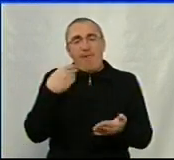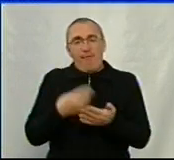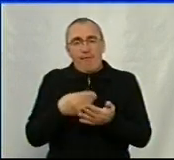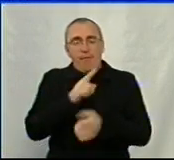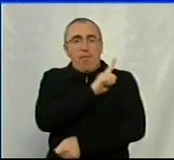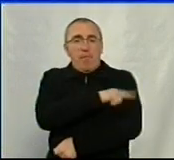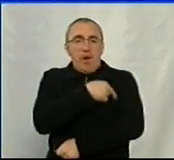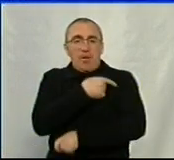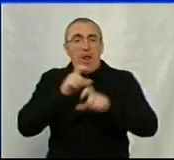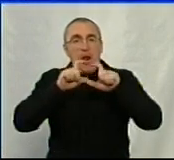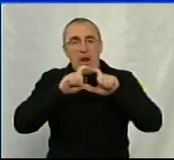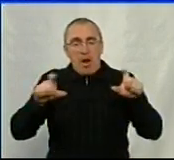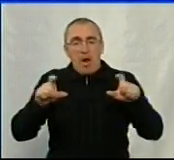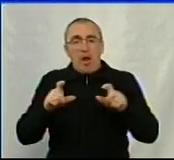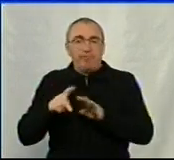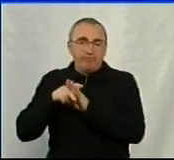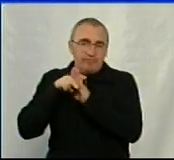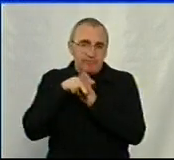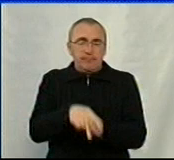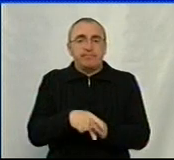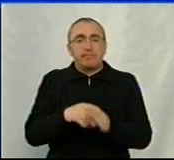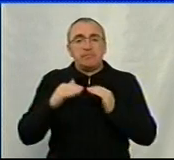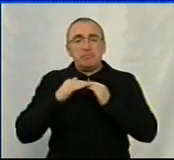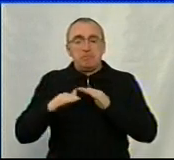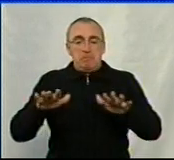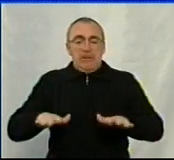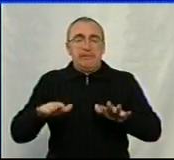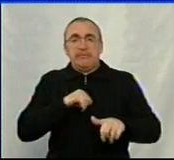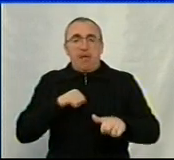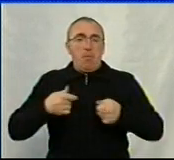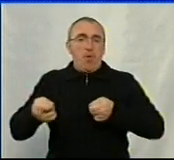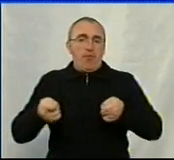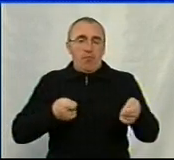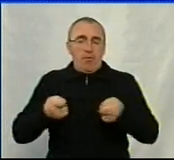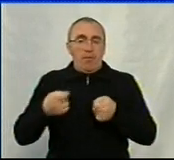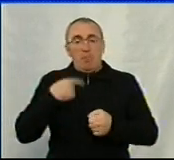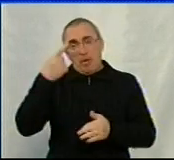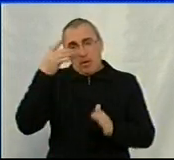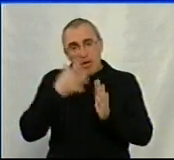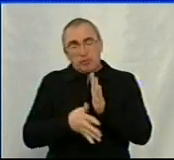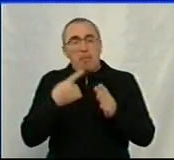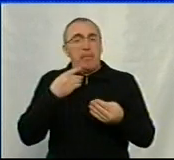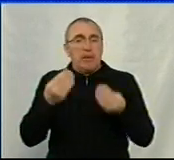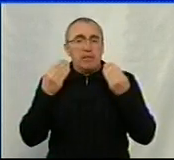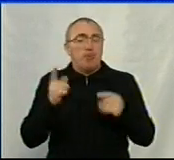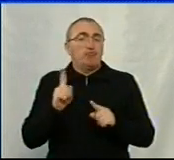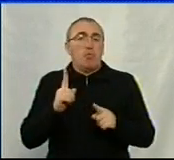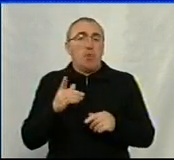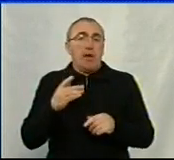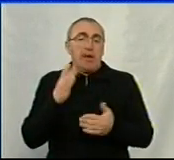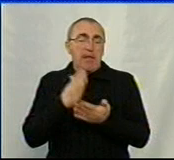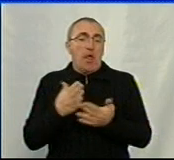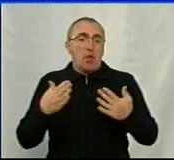медичної галузі лягає на саме місцеве самоврядування. Але ми розуміємо прекрасно, що це і є наша